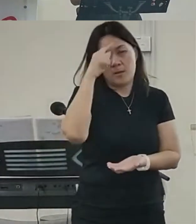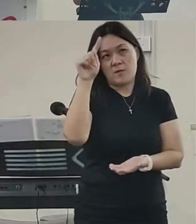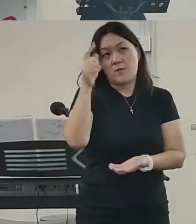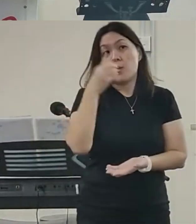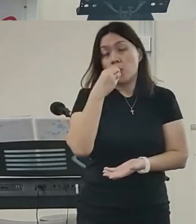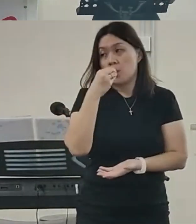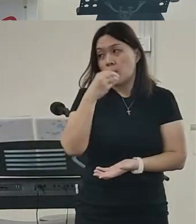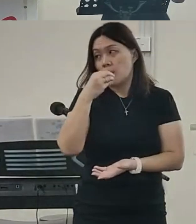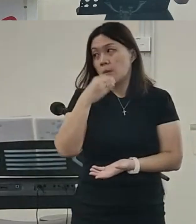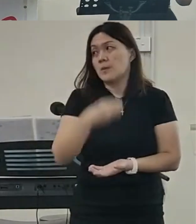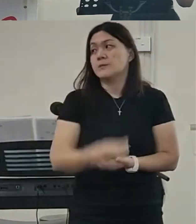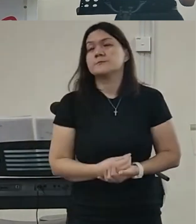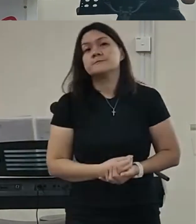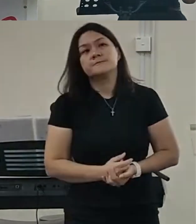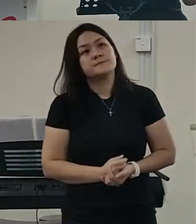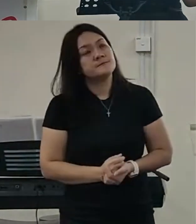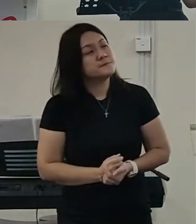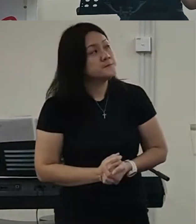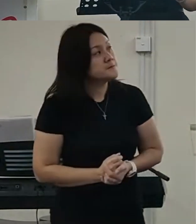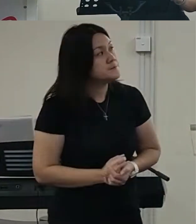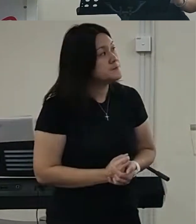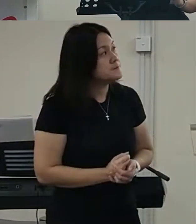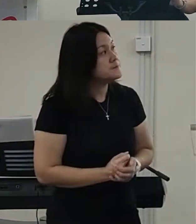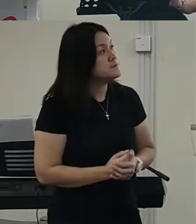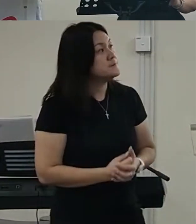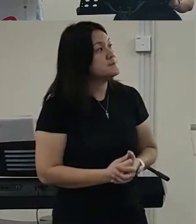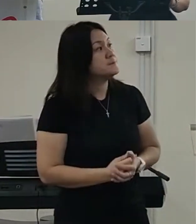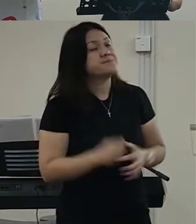那么最后呢没有办法我就要还钱的时候